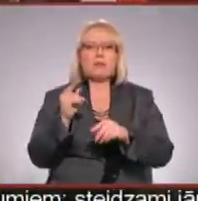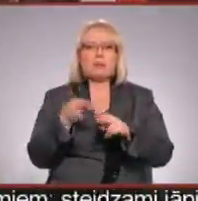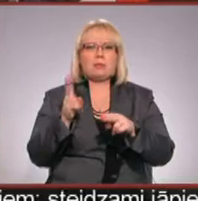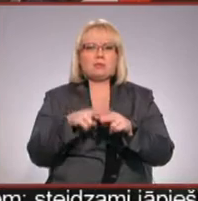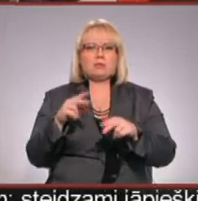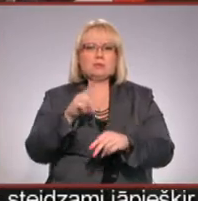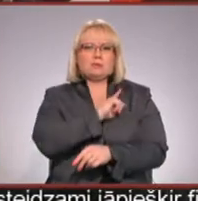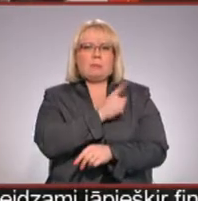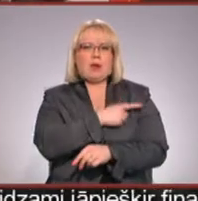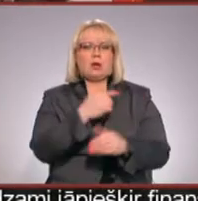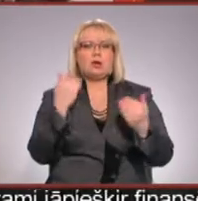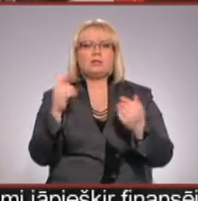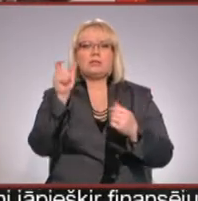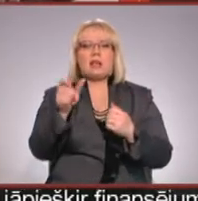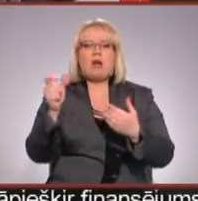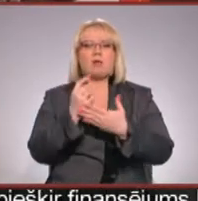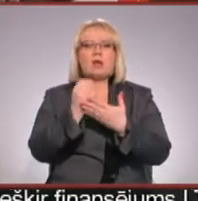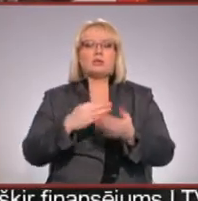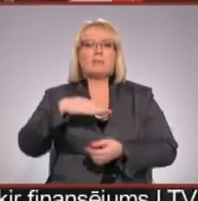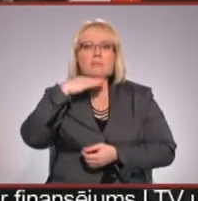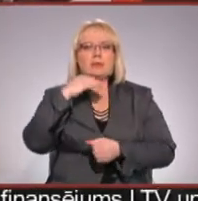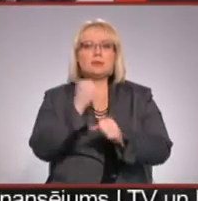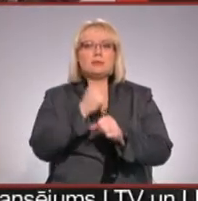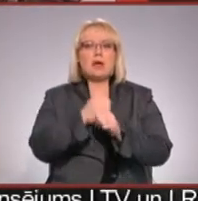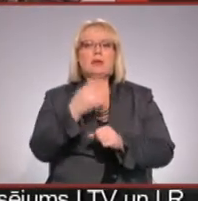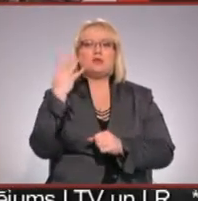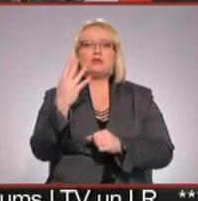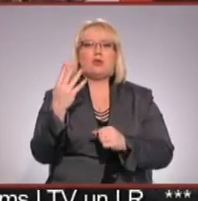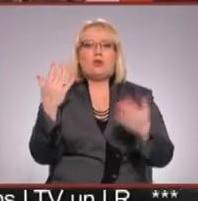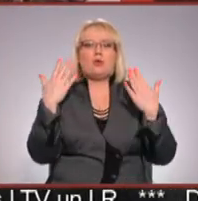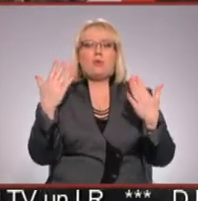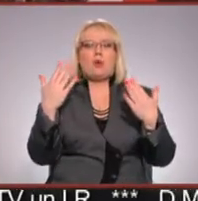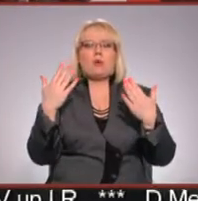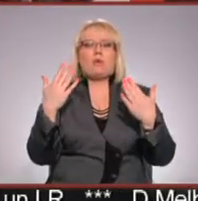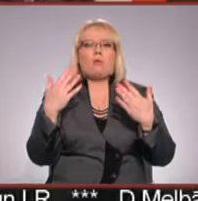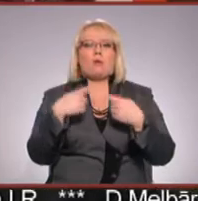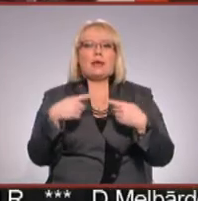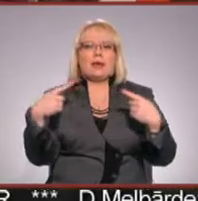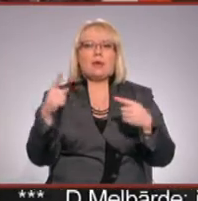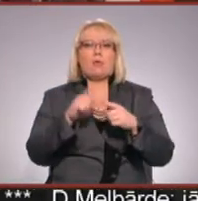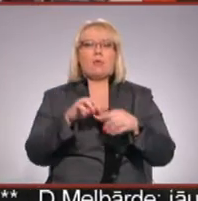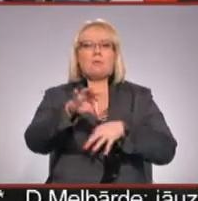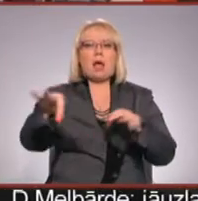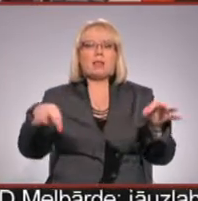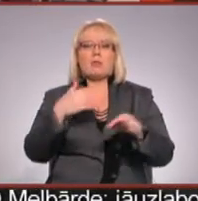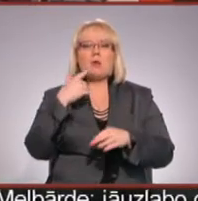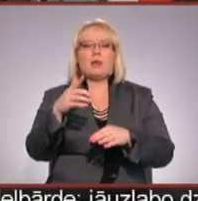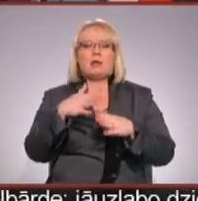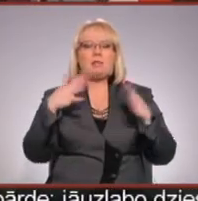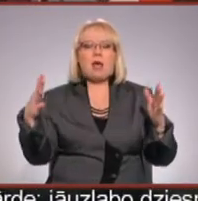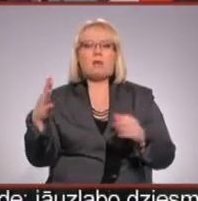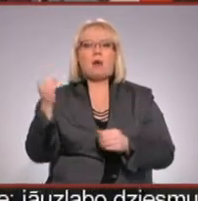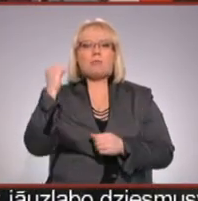resursi pietiek šobrīd strādāt četri roku rīku un platība arī nav tik liela un apdraudējuma nav.